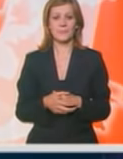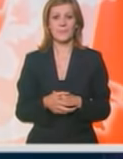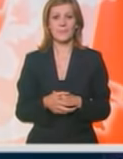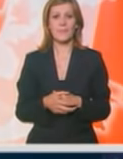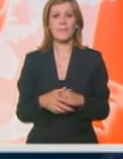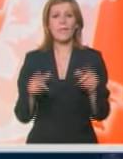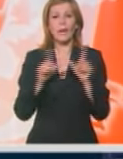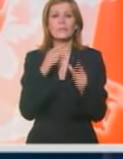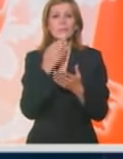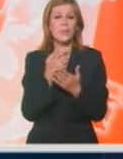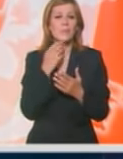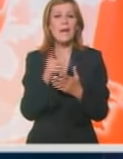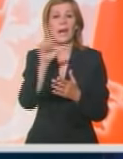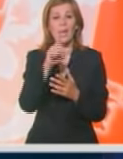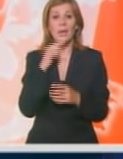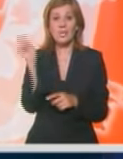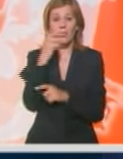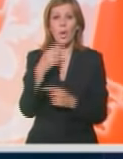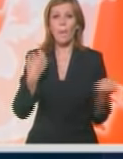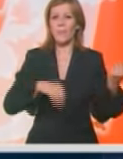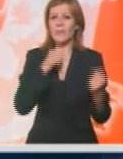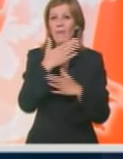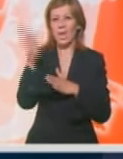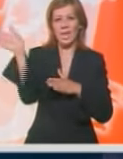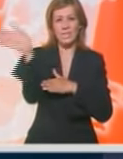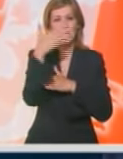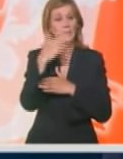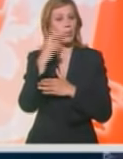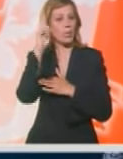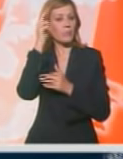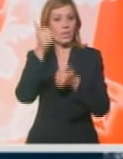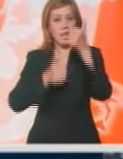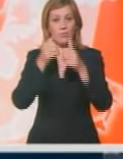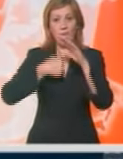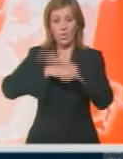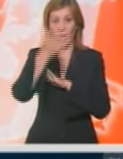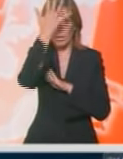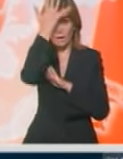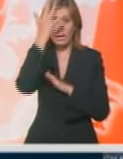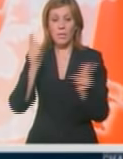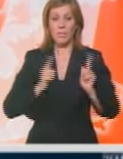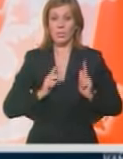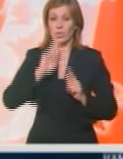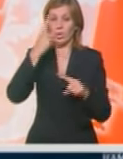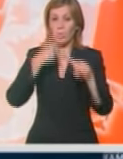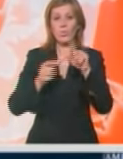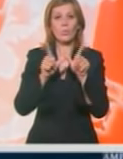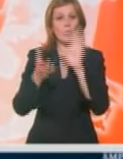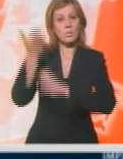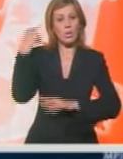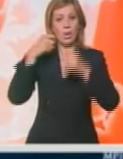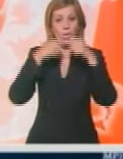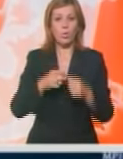U standardnom terminu Lige Šampiona uz muziku i veliku zastavu koju su znaj prepoznavanja takmičenja futboleri Partizana pokušat će drugi put u istoriji kluba